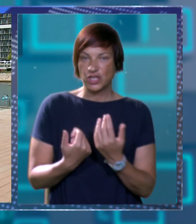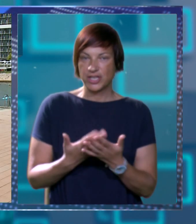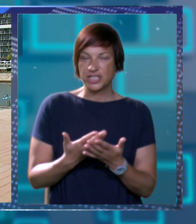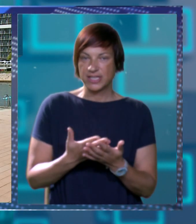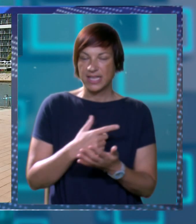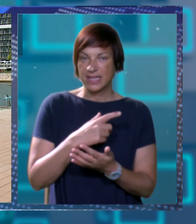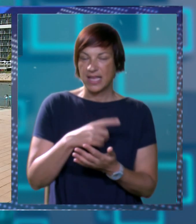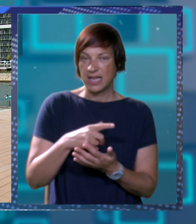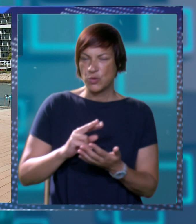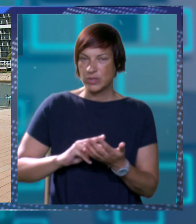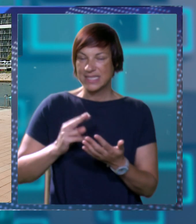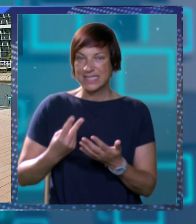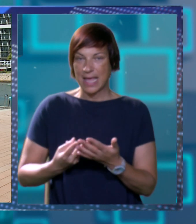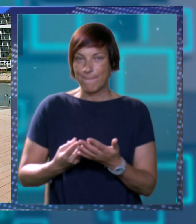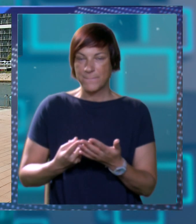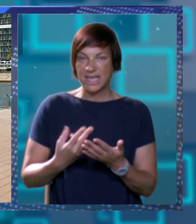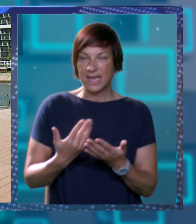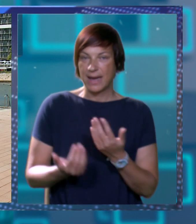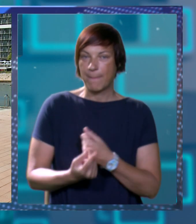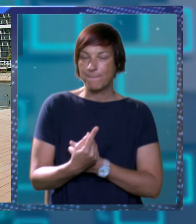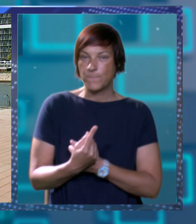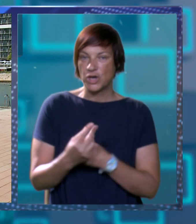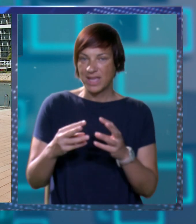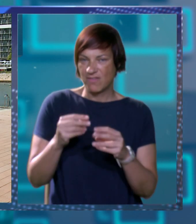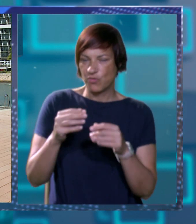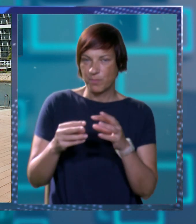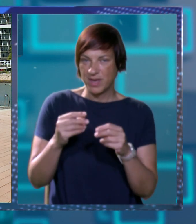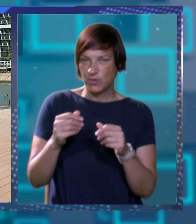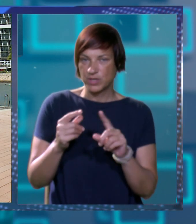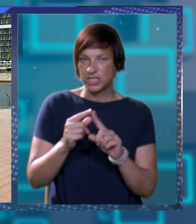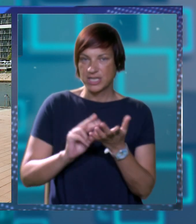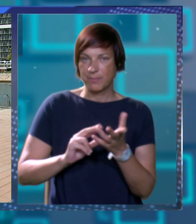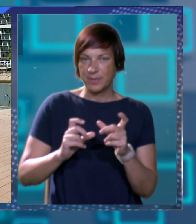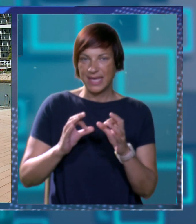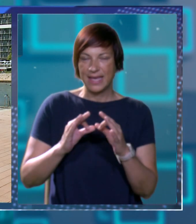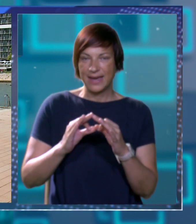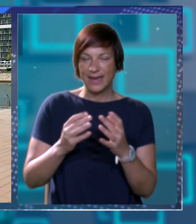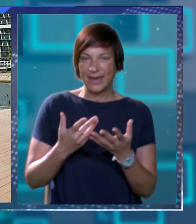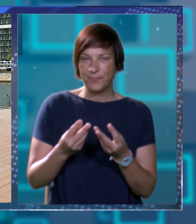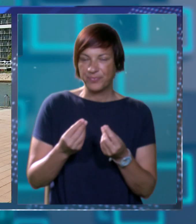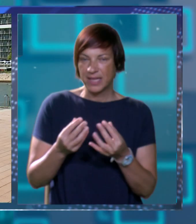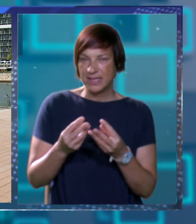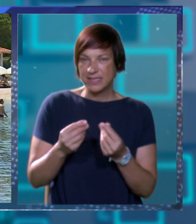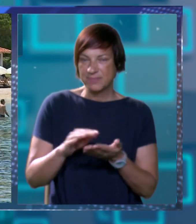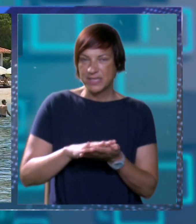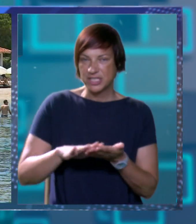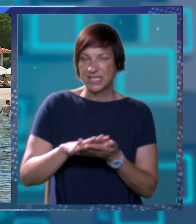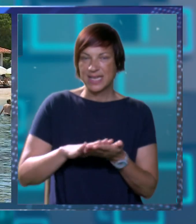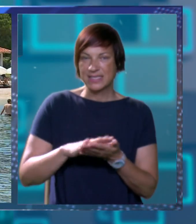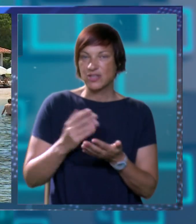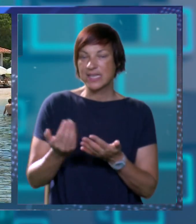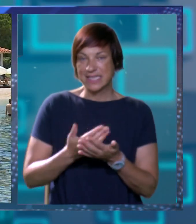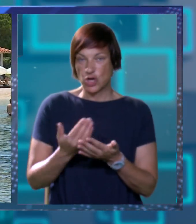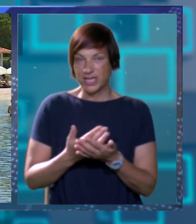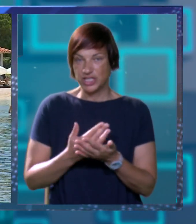upravo to da ljudi zamijene znači pojavu nekih mijehurića, pjene, smeđih naslaga za